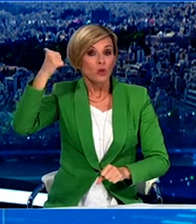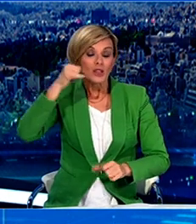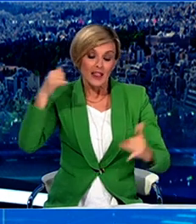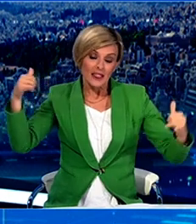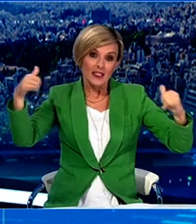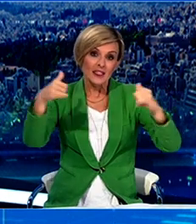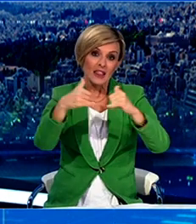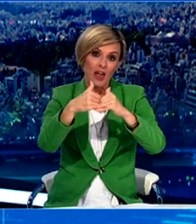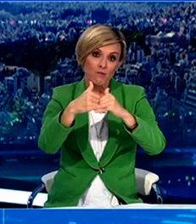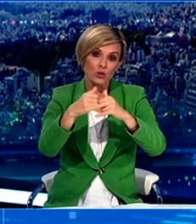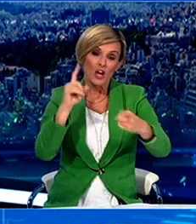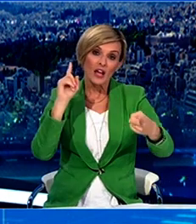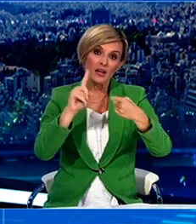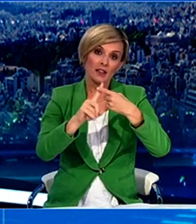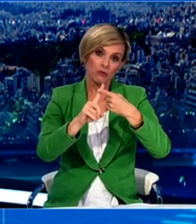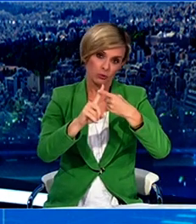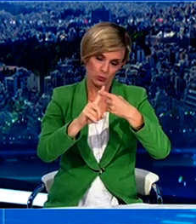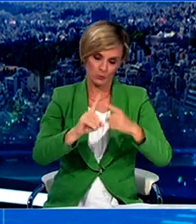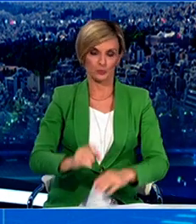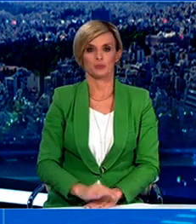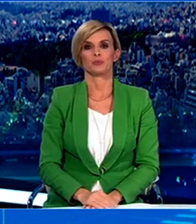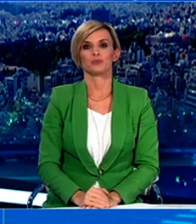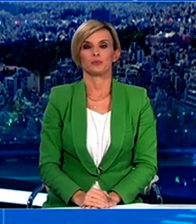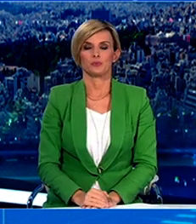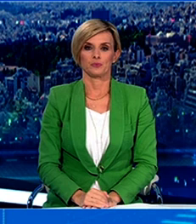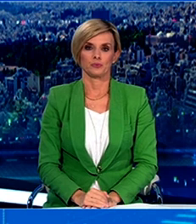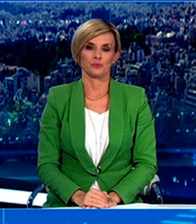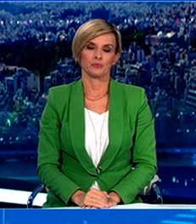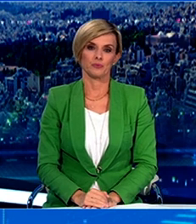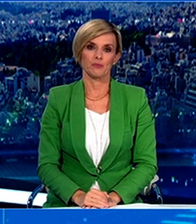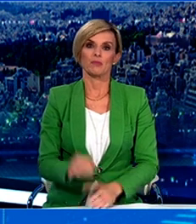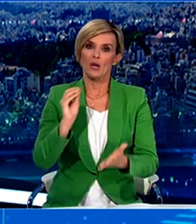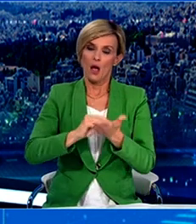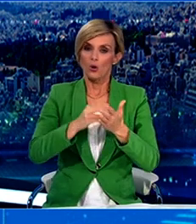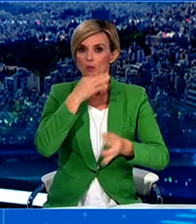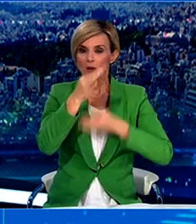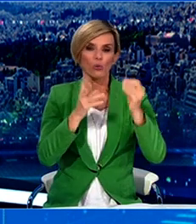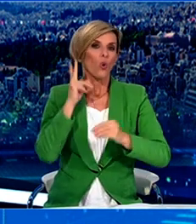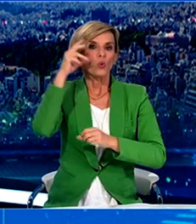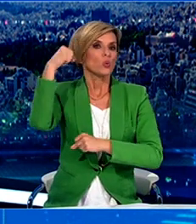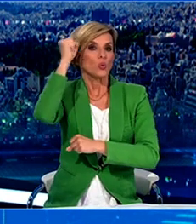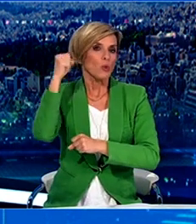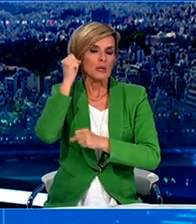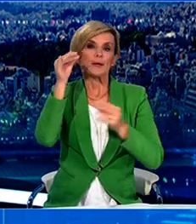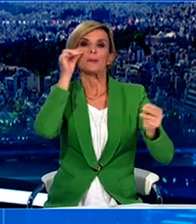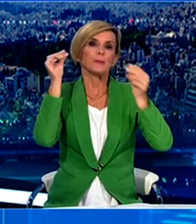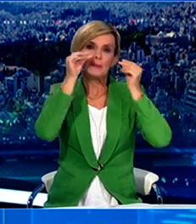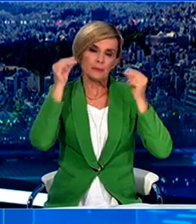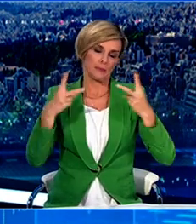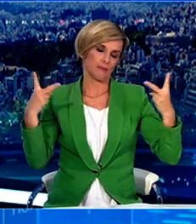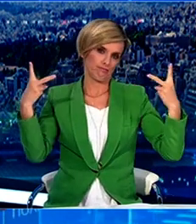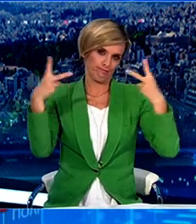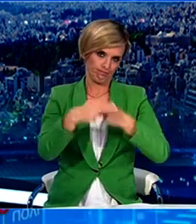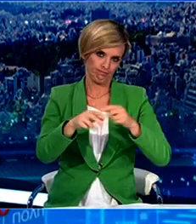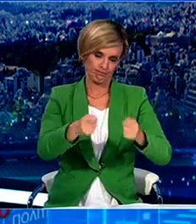επικοινωνίας σε αριθμό που δίνεται από τους ίδιους καταστηματάρχες. Επιπρόσθετα αναστέλλεται η λειτουργία κομμωτηρίων και υπηρεσιών προσωπικής υγιεινής,